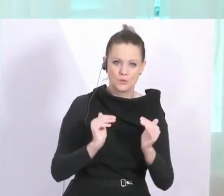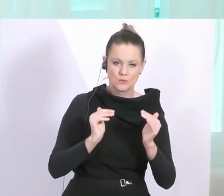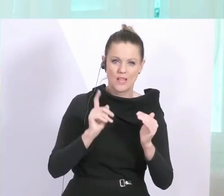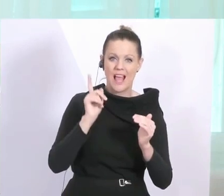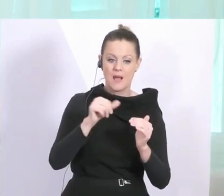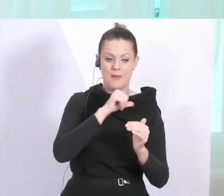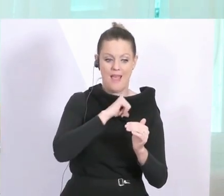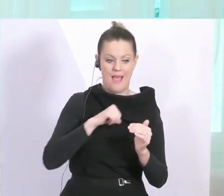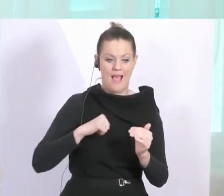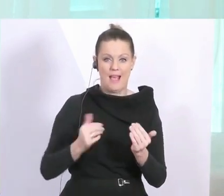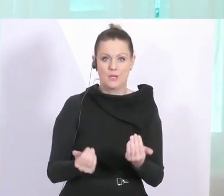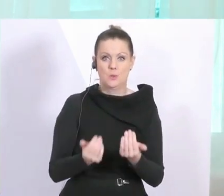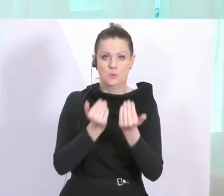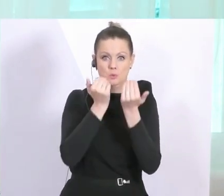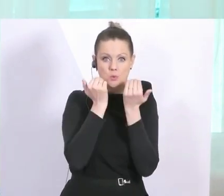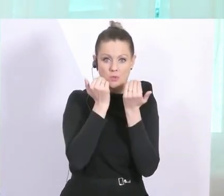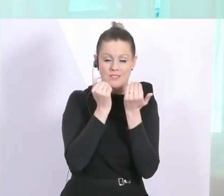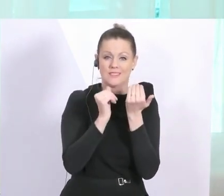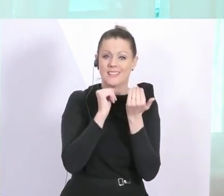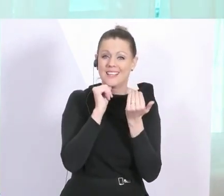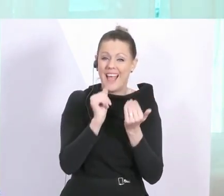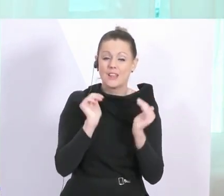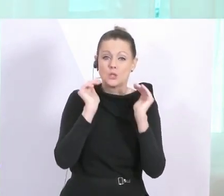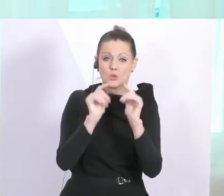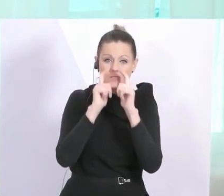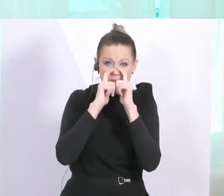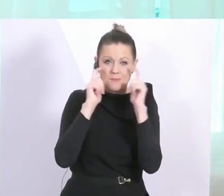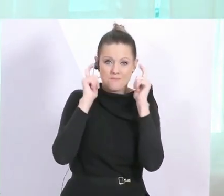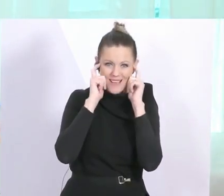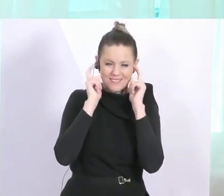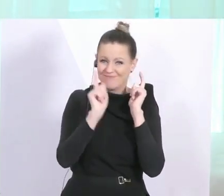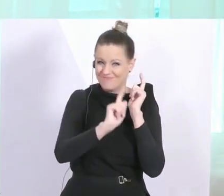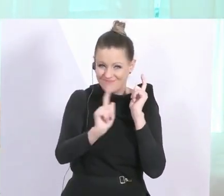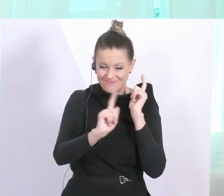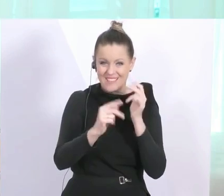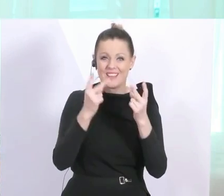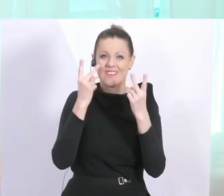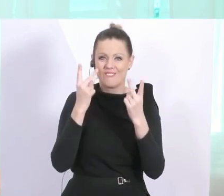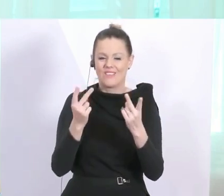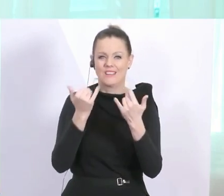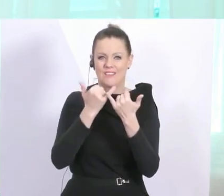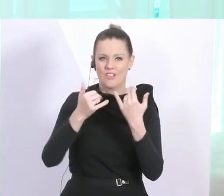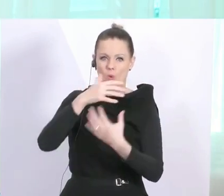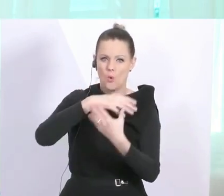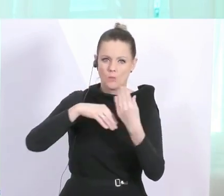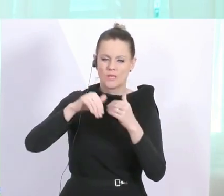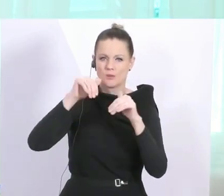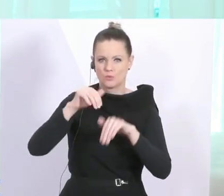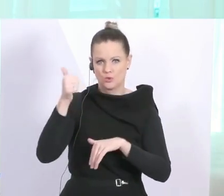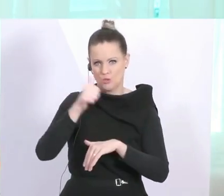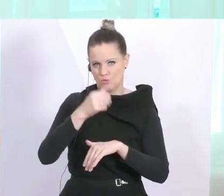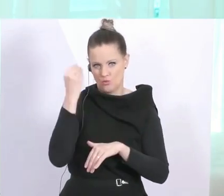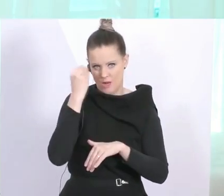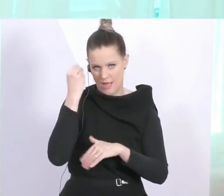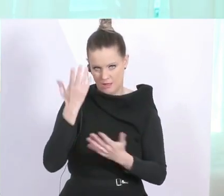Eigenschutz, also keine Schutzmaske jetzt im eigentlichen Sinn. Wichtig ist die Handhabung zu lernen, damit das auch nicht kontraproduktiv